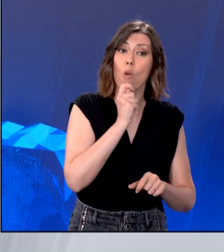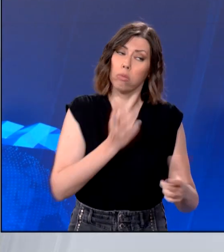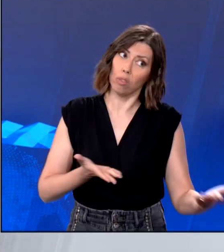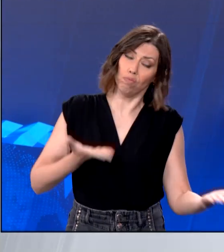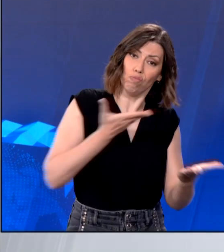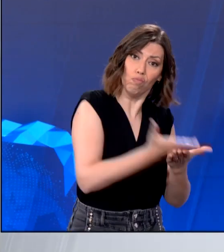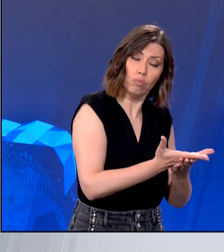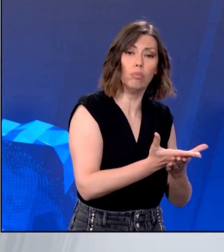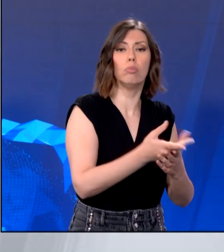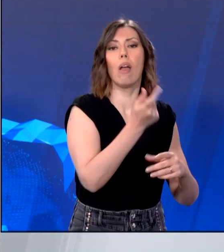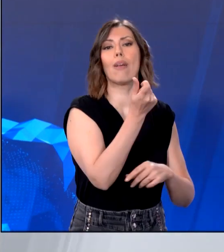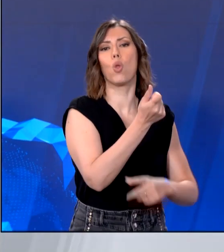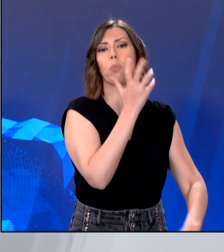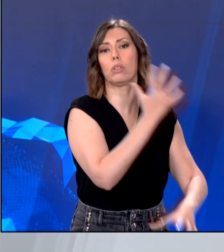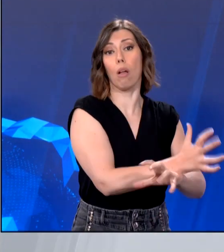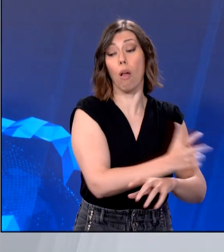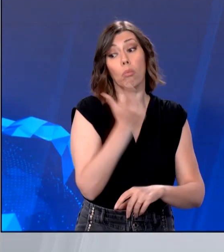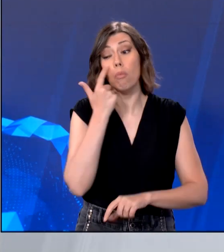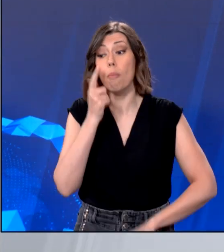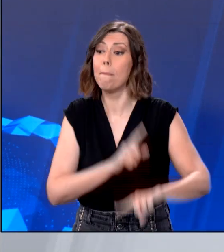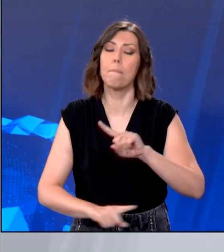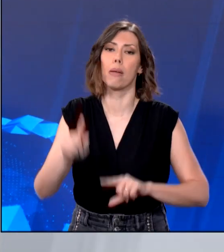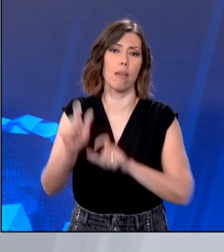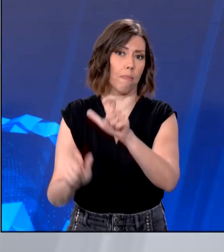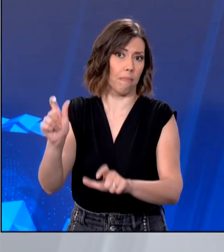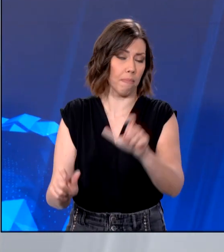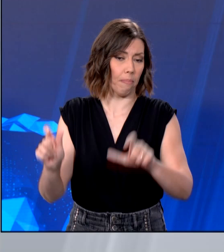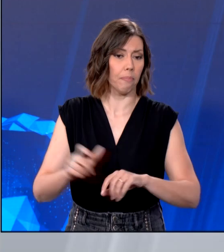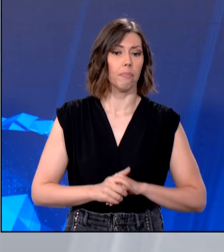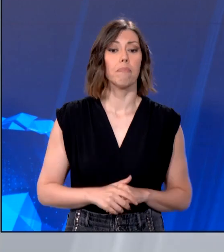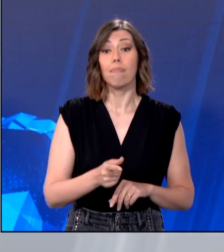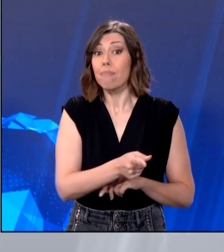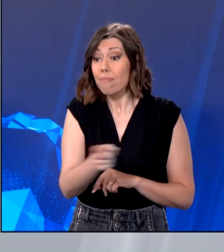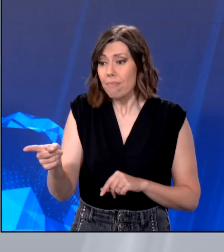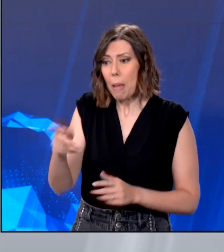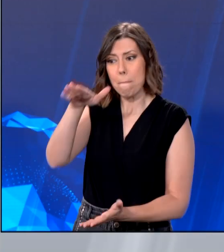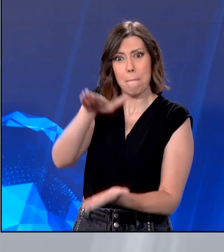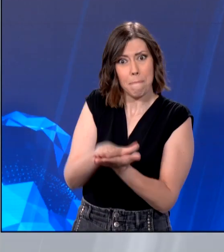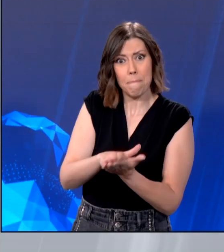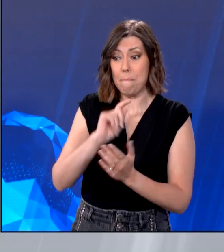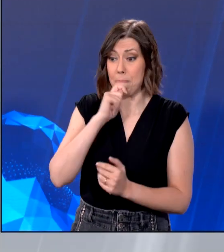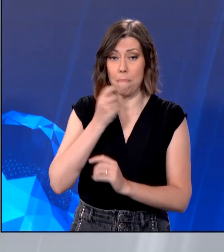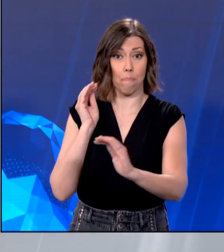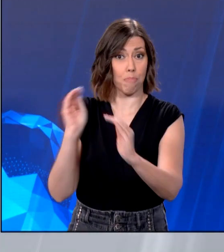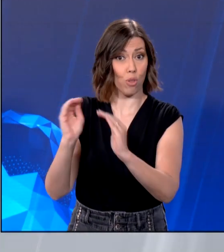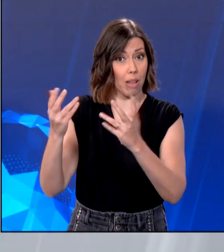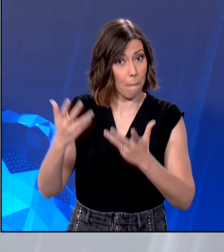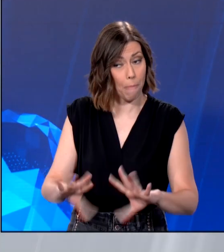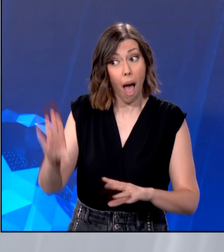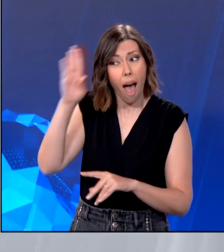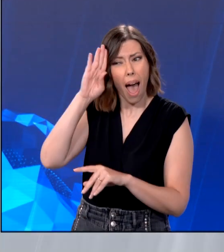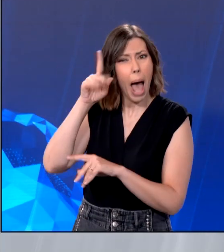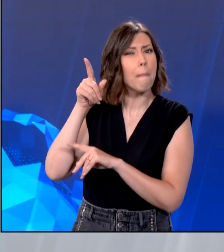οικονομική εισαγγελία. Οι αποκαλύψεις για το ύψος της αμοιβής που έλαβαν τα πρόσωπα, τα οποία κατέθεσαν υποκαθεστώς προστασίας στην Αμερική για το